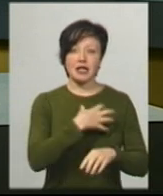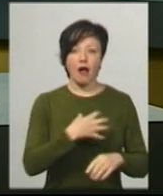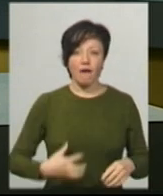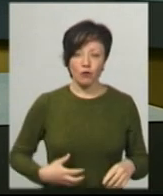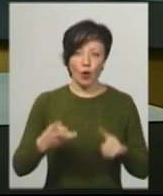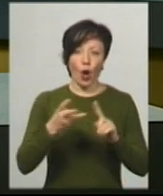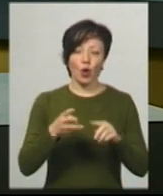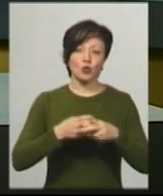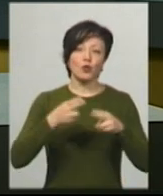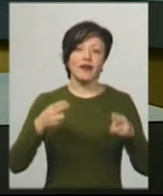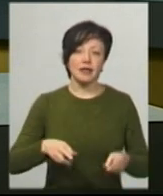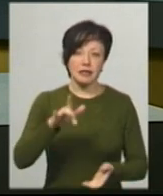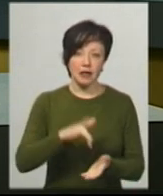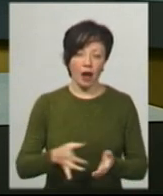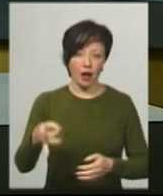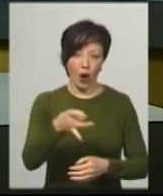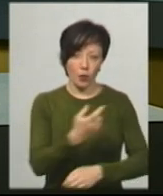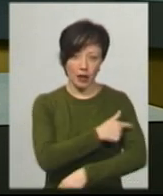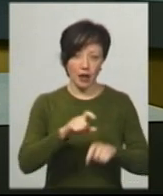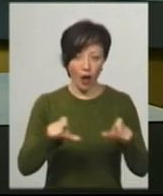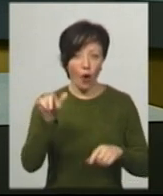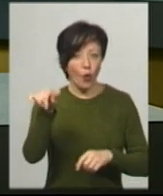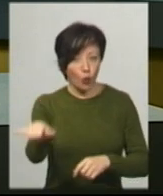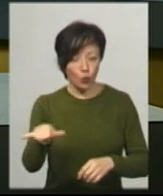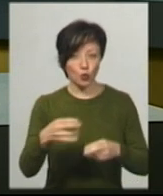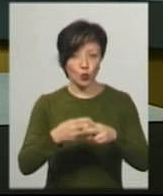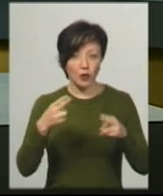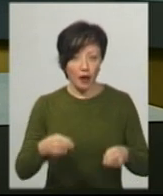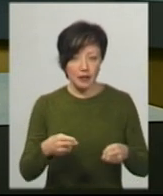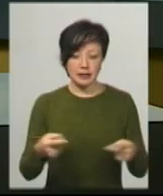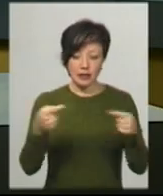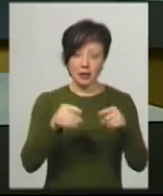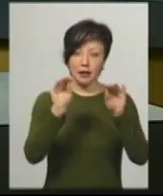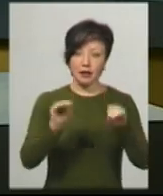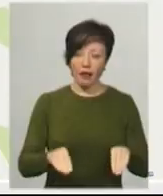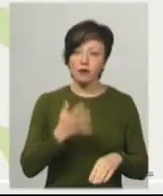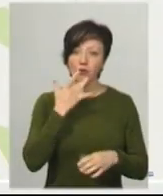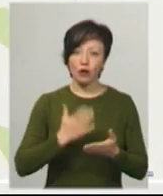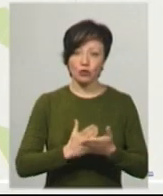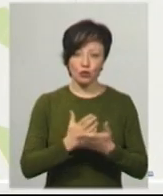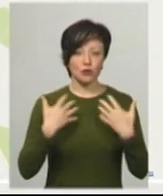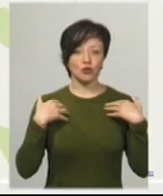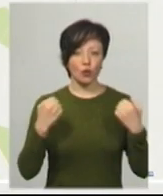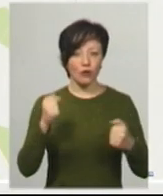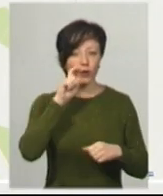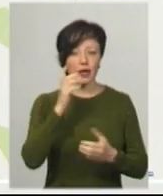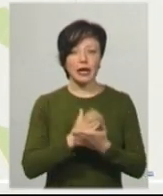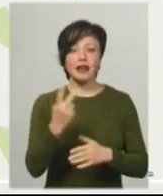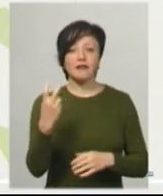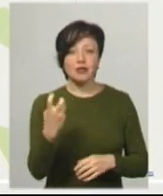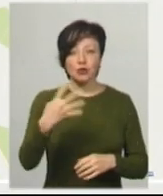Донайвецька центральні районні лікарні. У Донайвецькій районні лікарні, згідно даних Національної служби, здоров'я України є